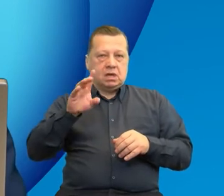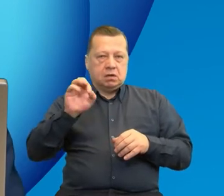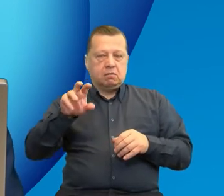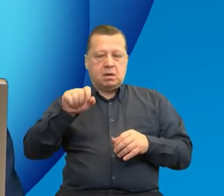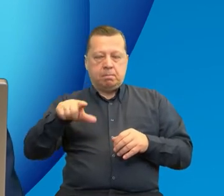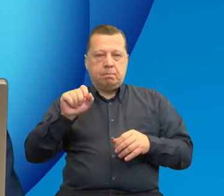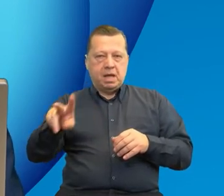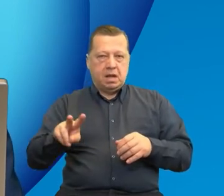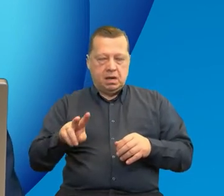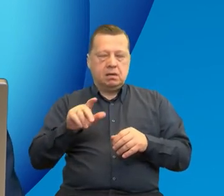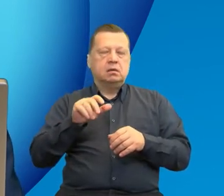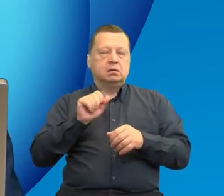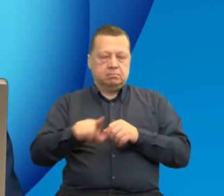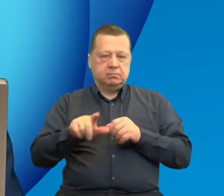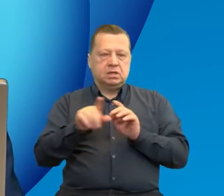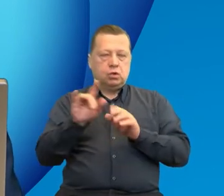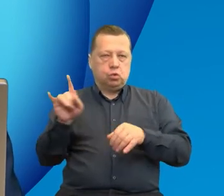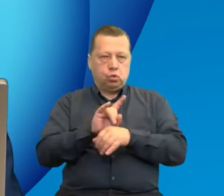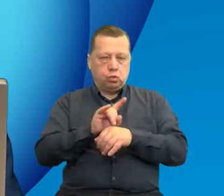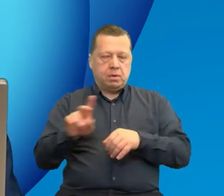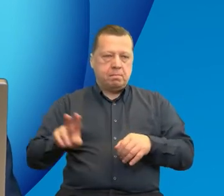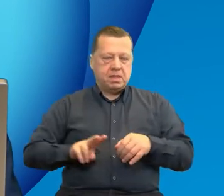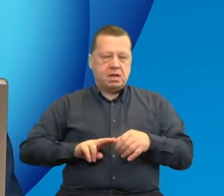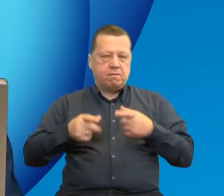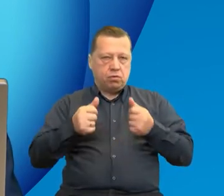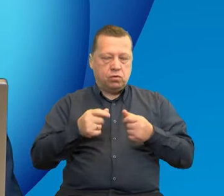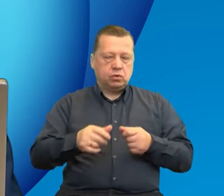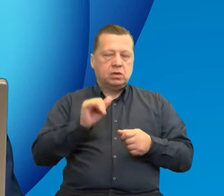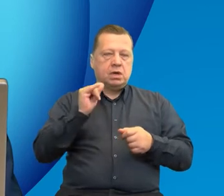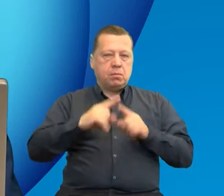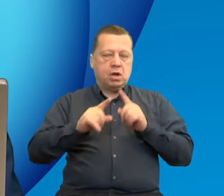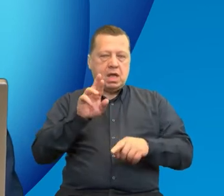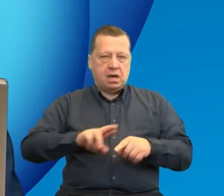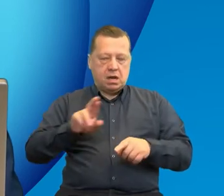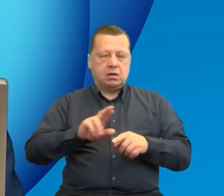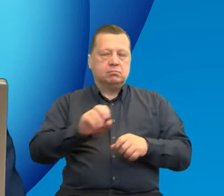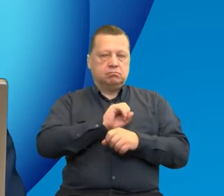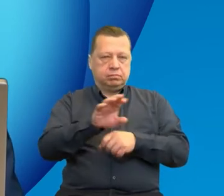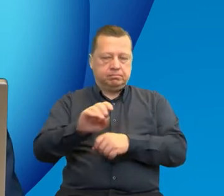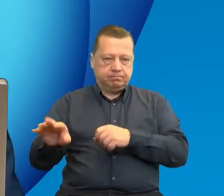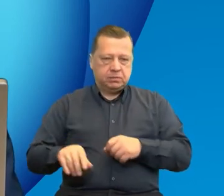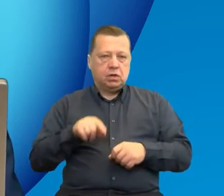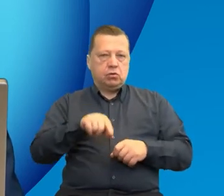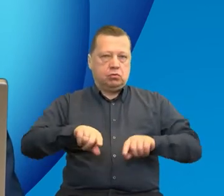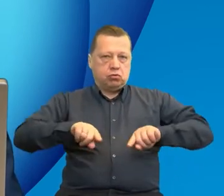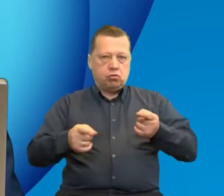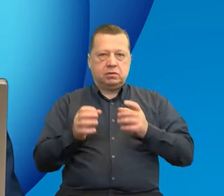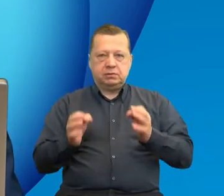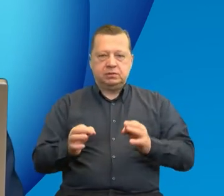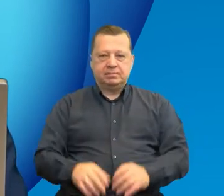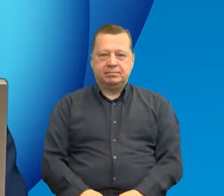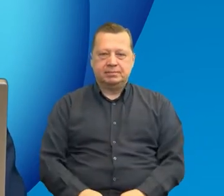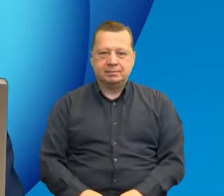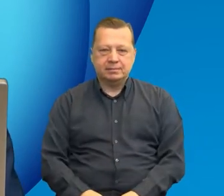jak również w kanale YouTube Ministerstwa Funduszy i Polityki Regionalnej, który jest organizatorem dzisiejszego